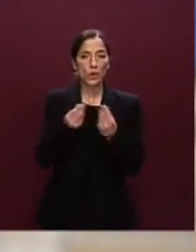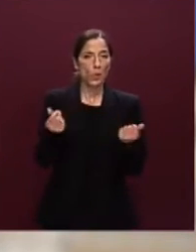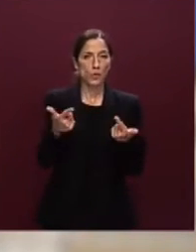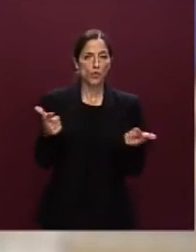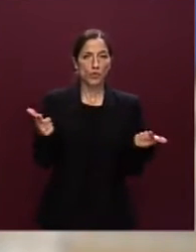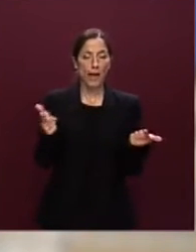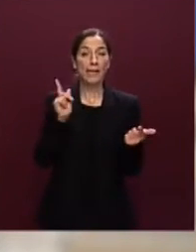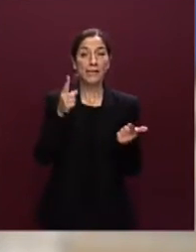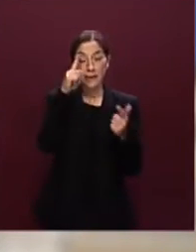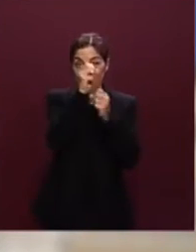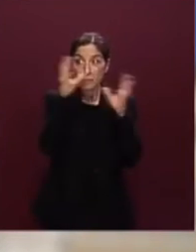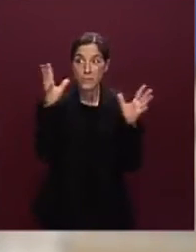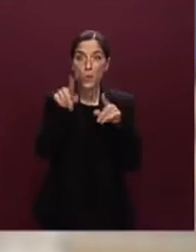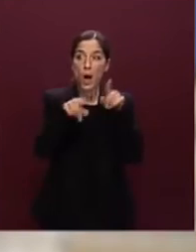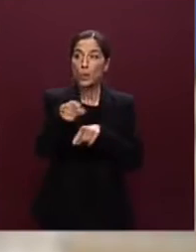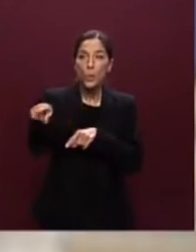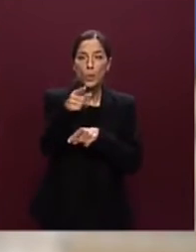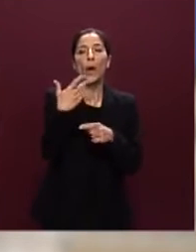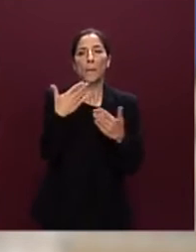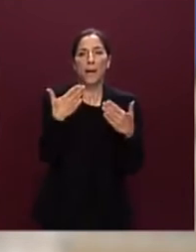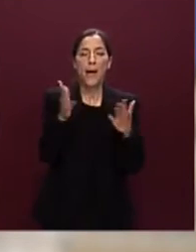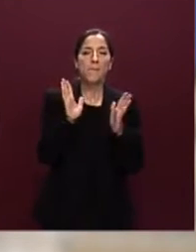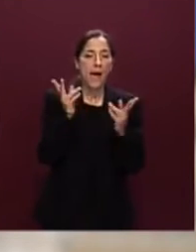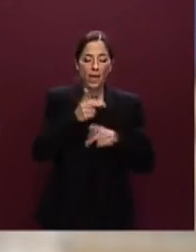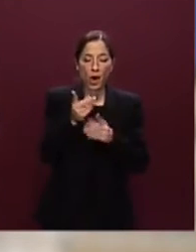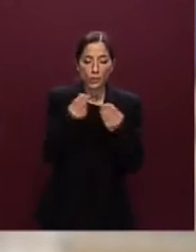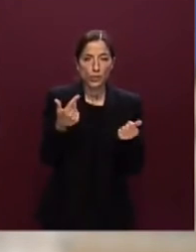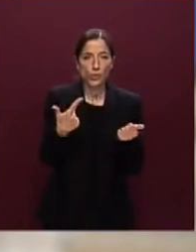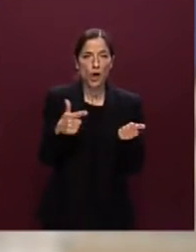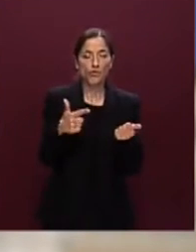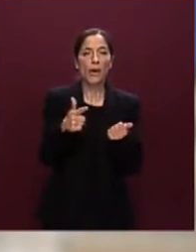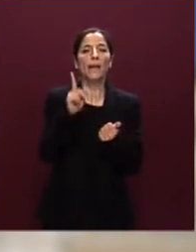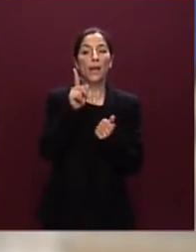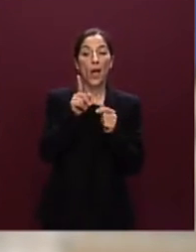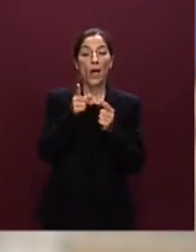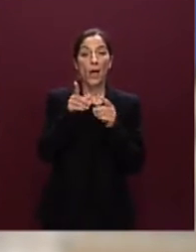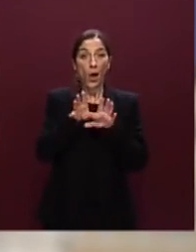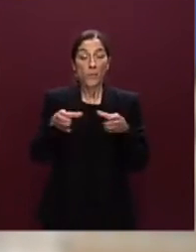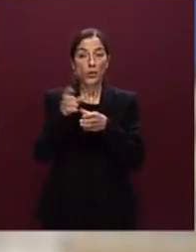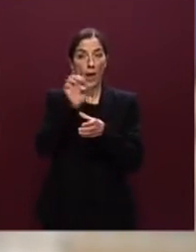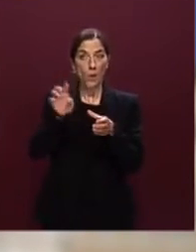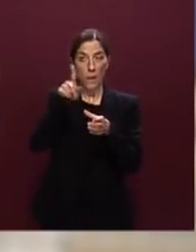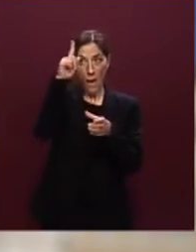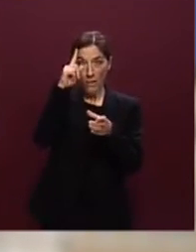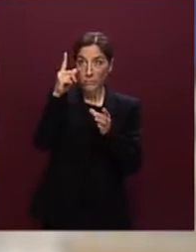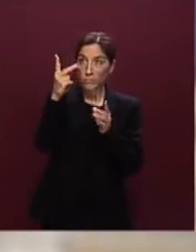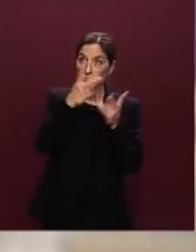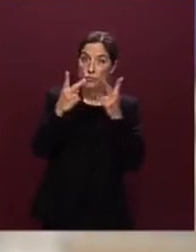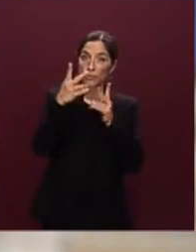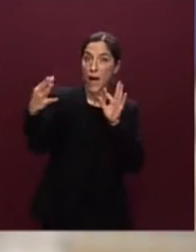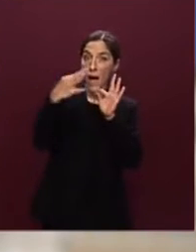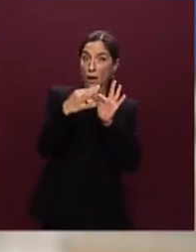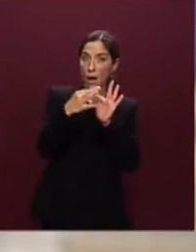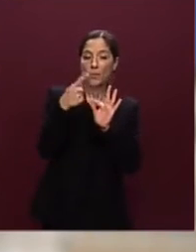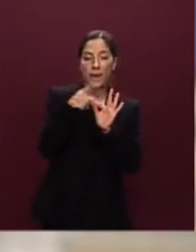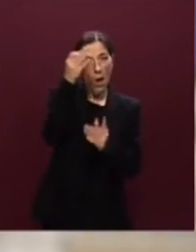immagina io sono ben lieto ma siccome non c'è una soluzione bisogna trovare l'intesa con la Commissione europea la modalità per modificare questo obiettivo ho fatto